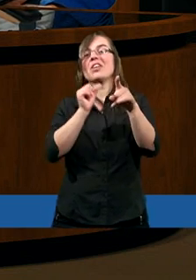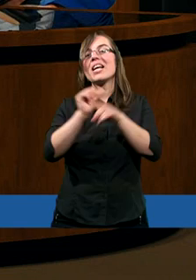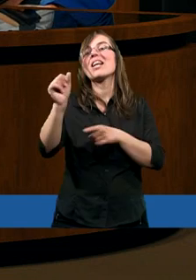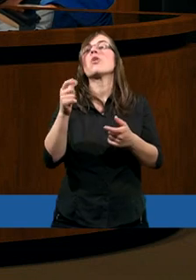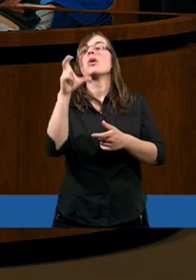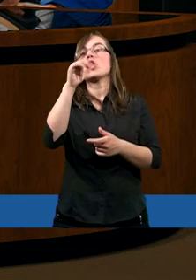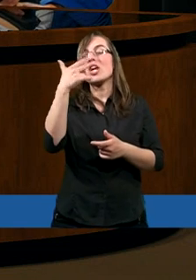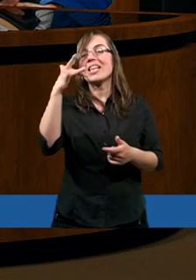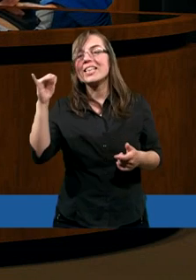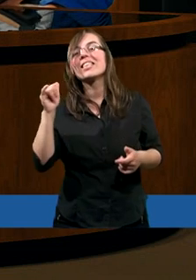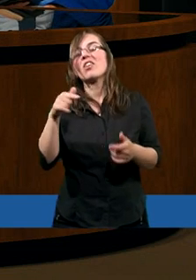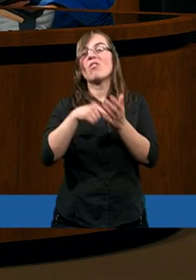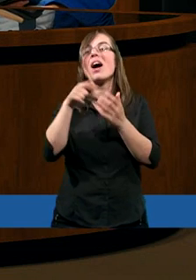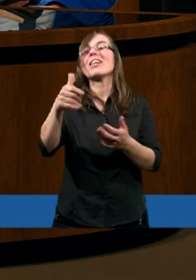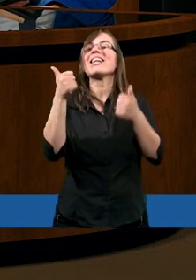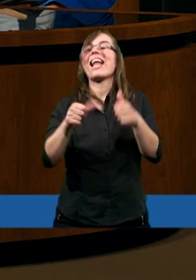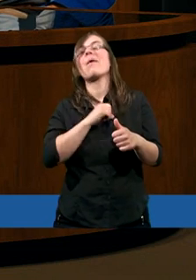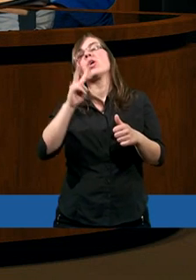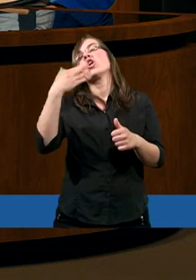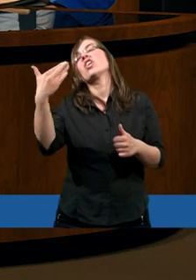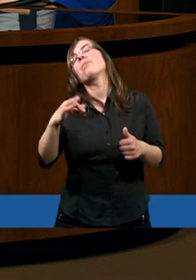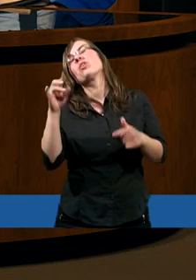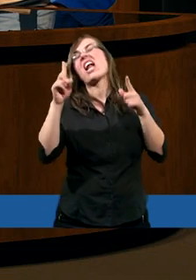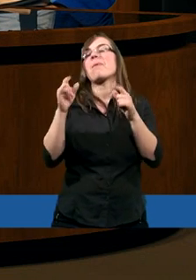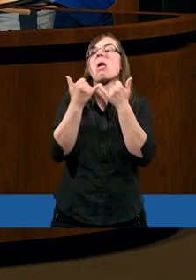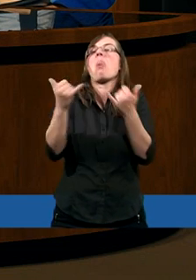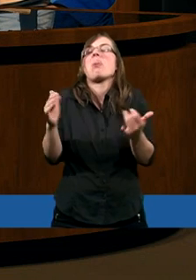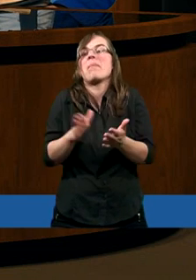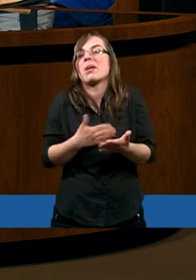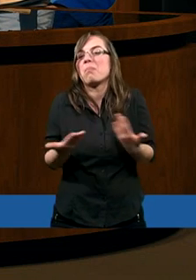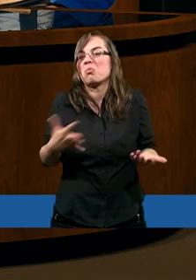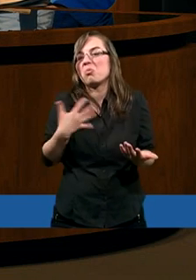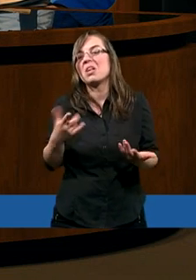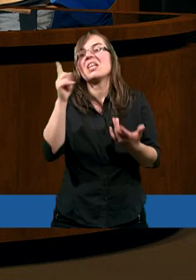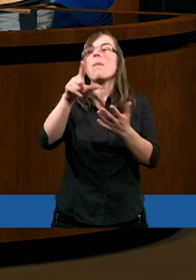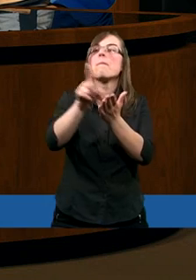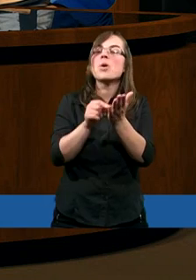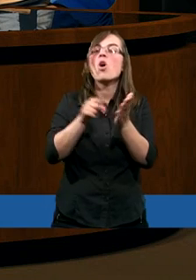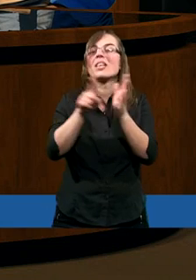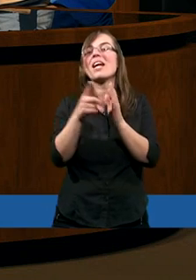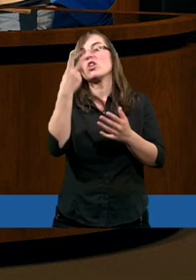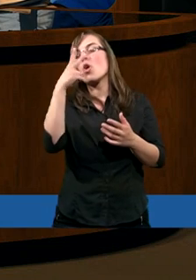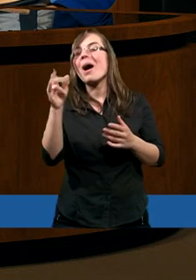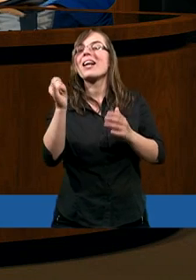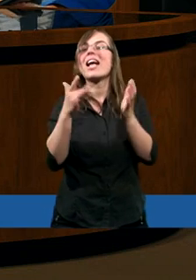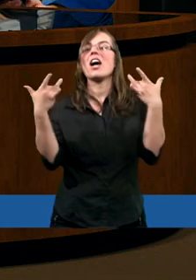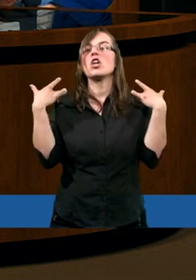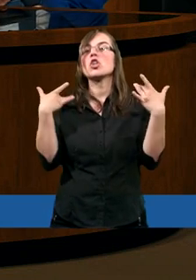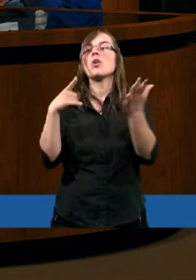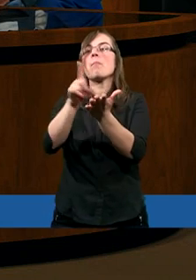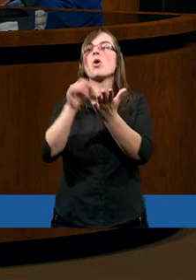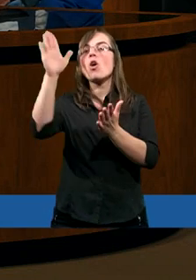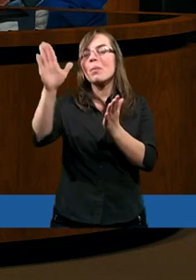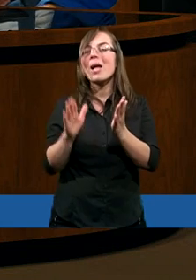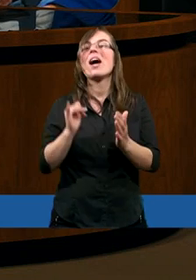czynni, to chyba stajemy się kimś innym. I chyba też Piotr, zobaczcie, jakie życie Piotr